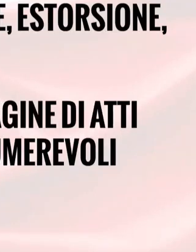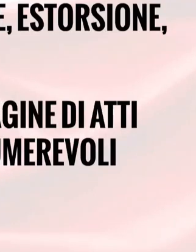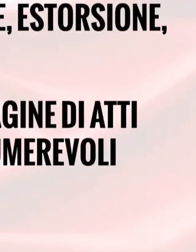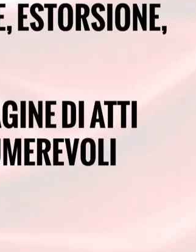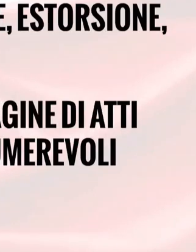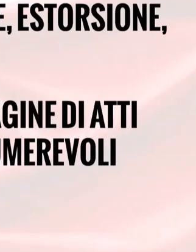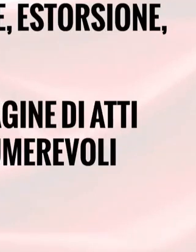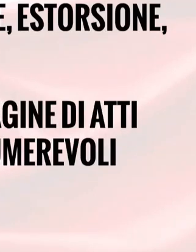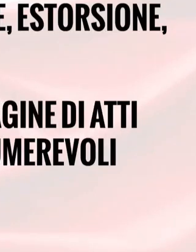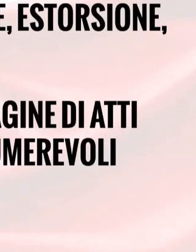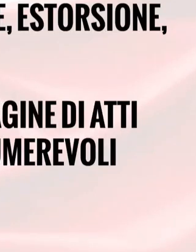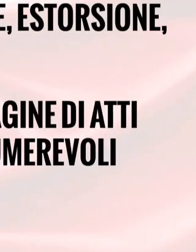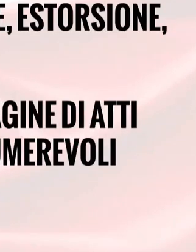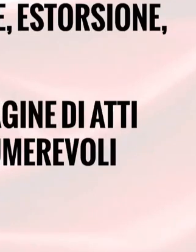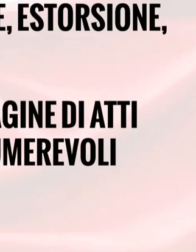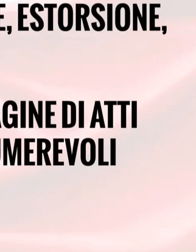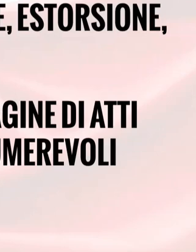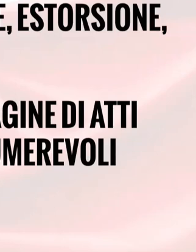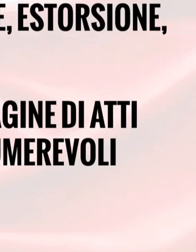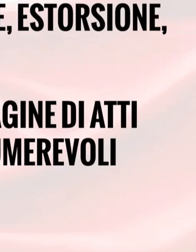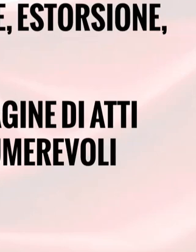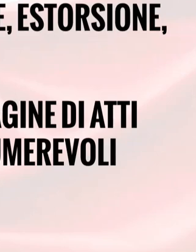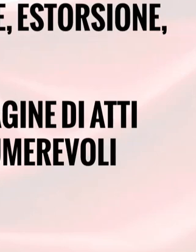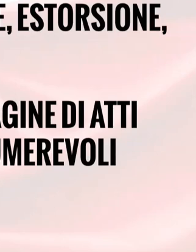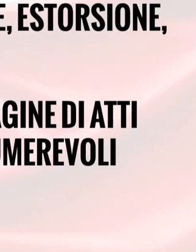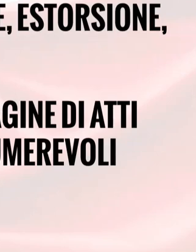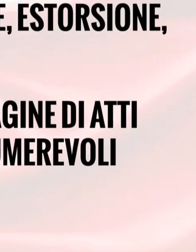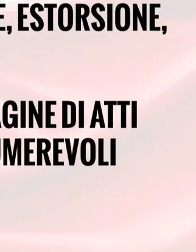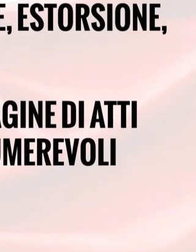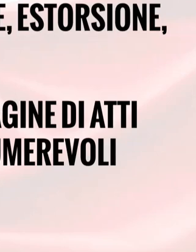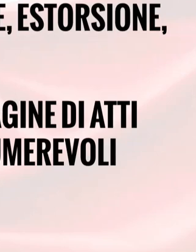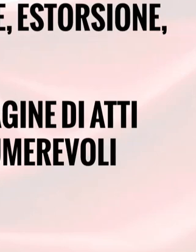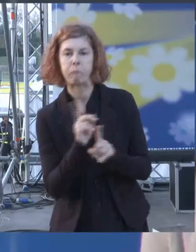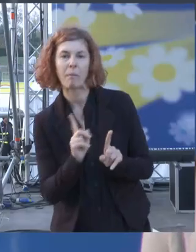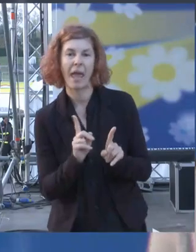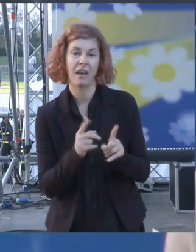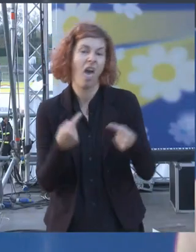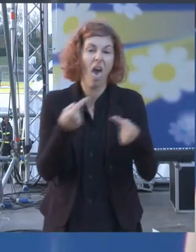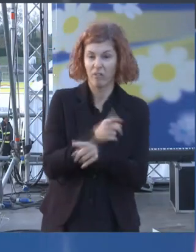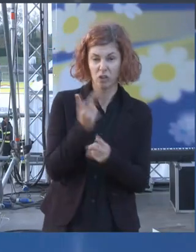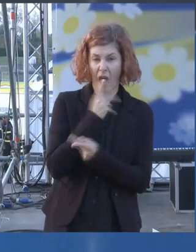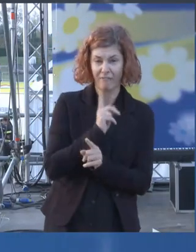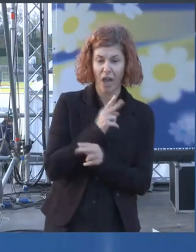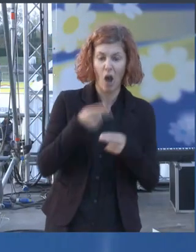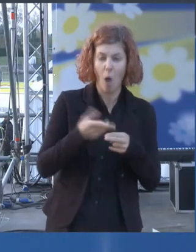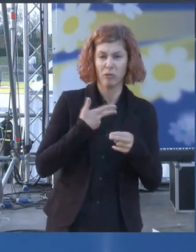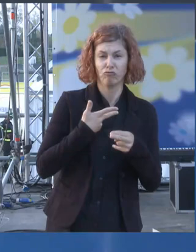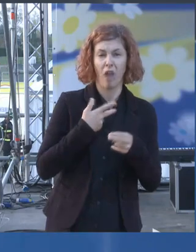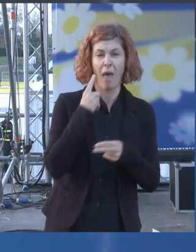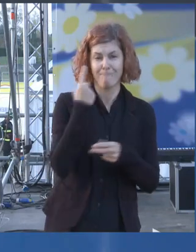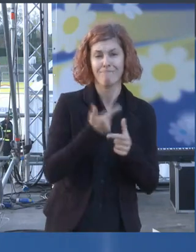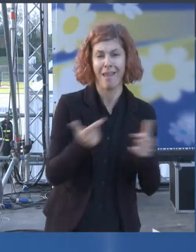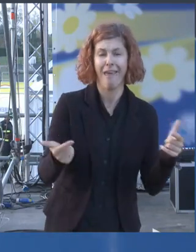che a Roma non va bene niente e invece Roma piano piano sta migliorando e ce lo dicono i cittadini quando andiamo per strada